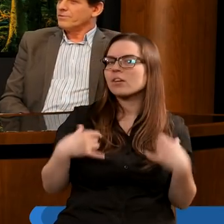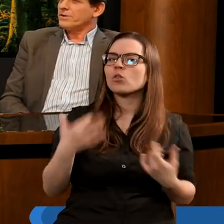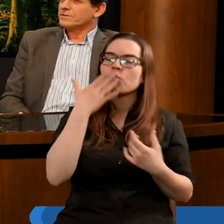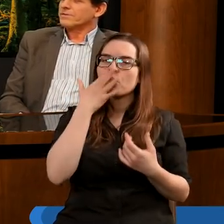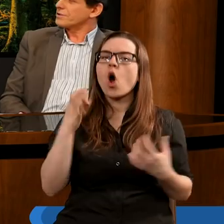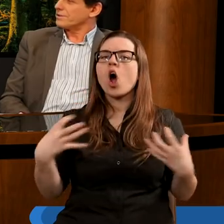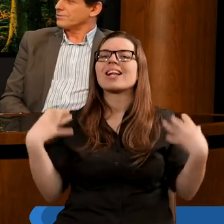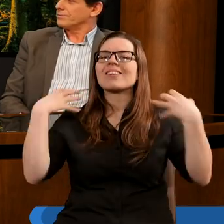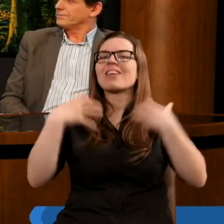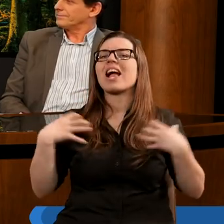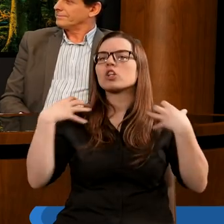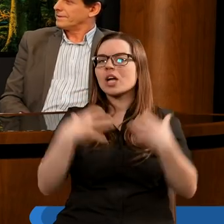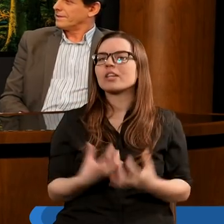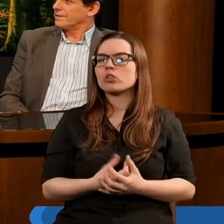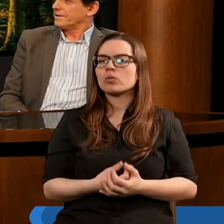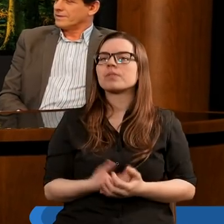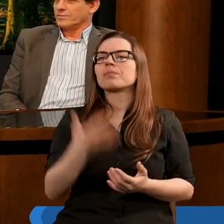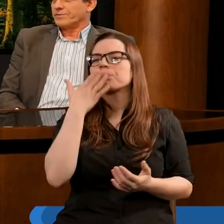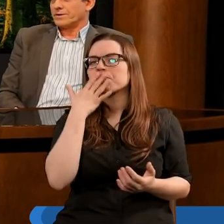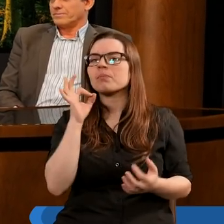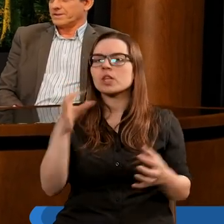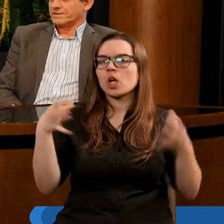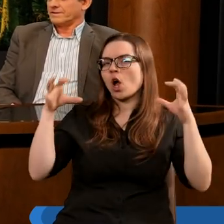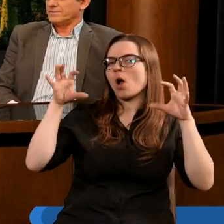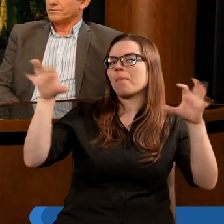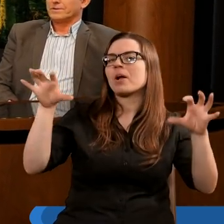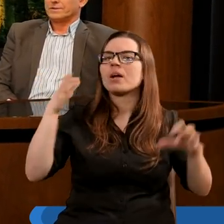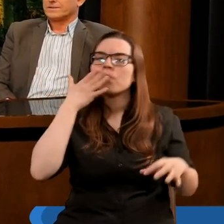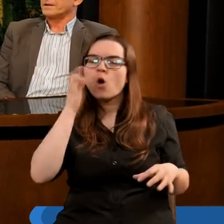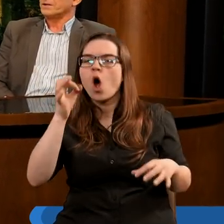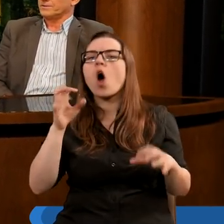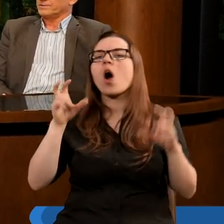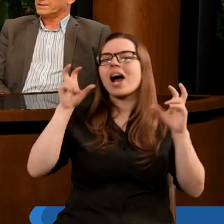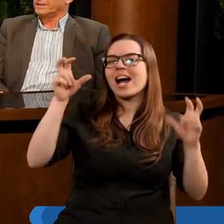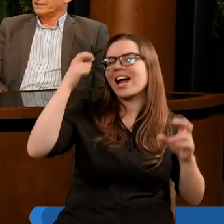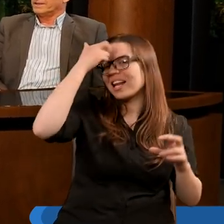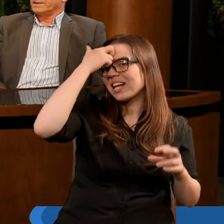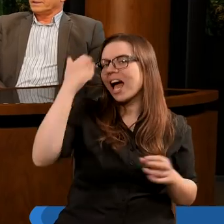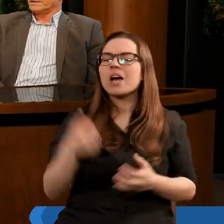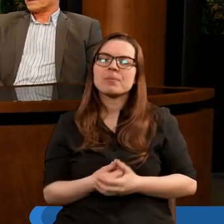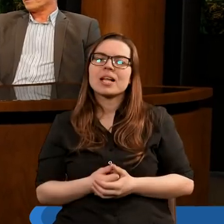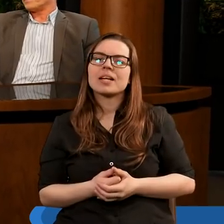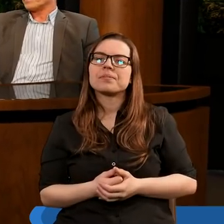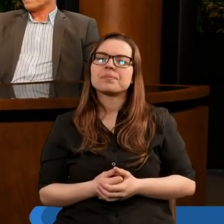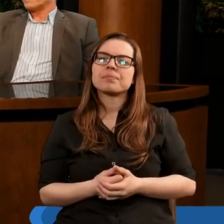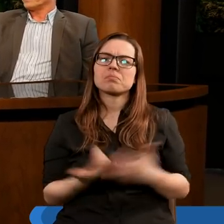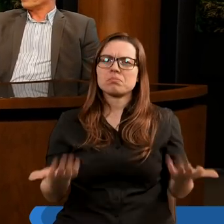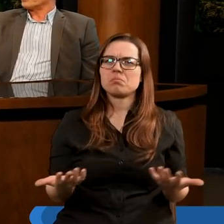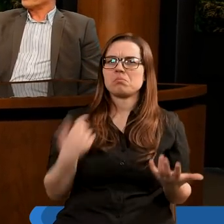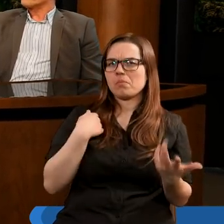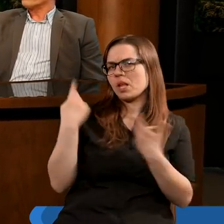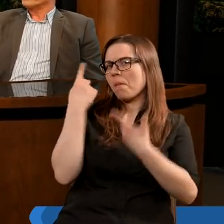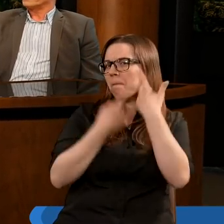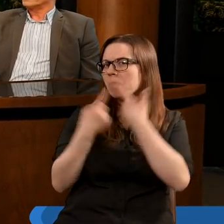mówi o zwierzęciu, mówi o bestii i mówi o znamieniu. I tak sobie pomyślałem,